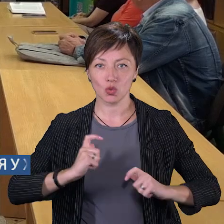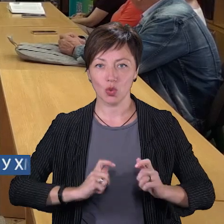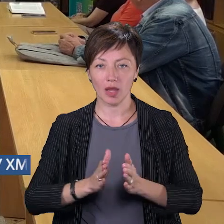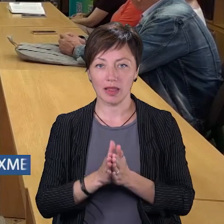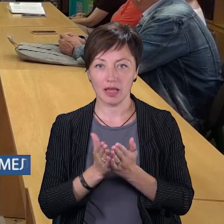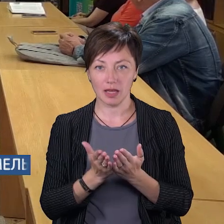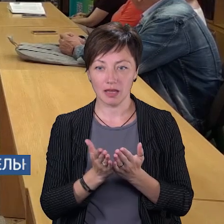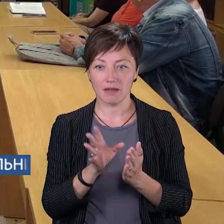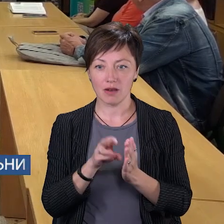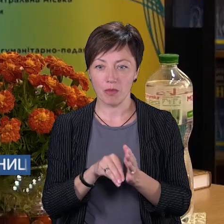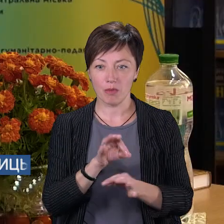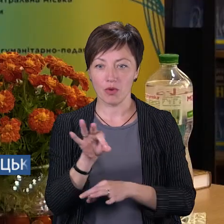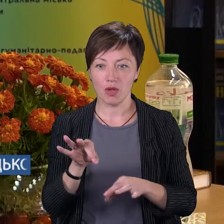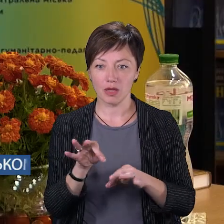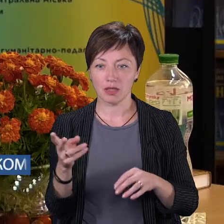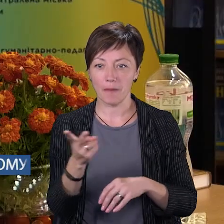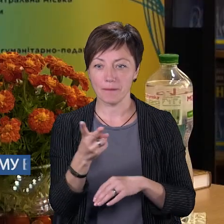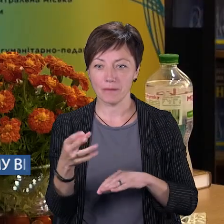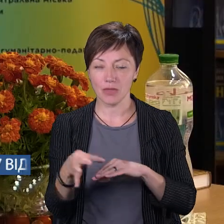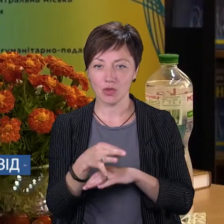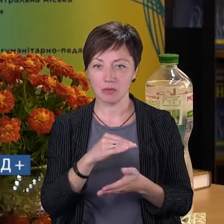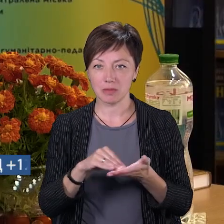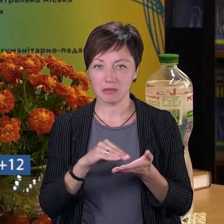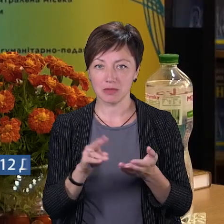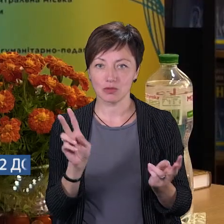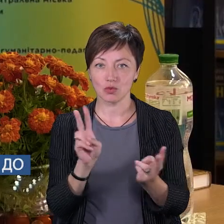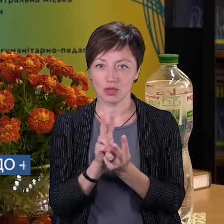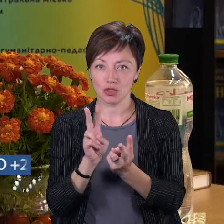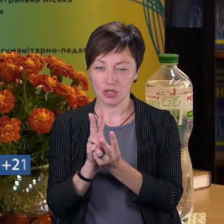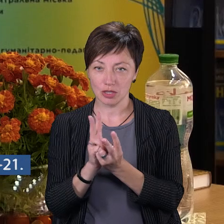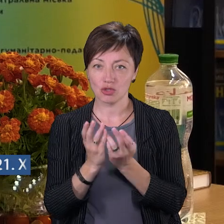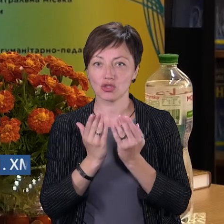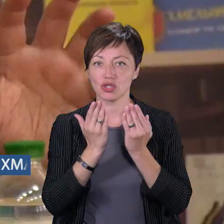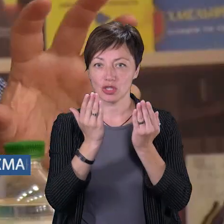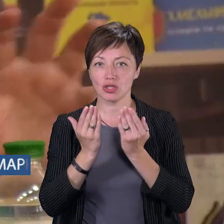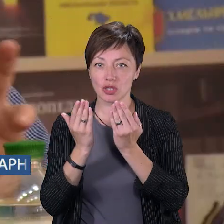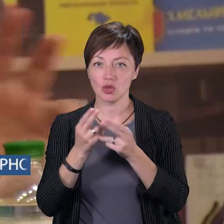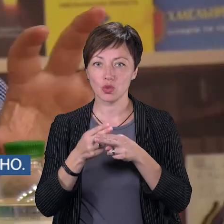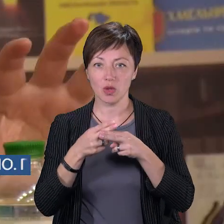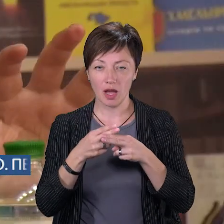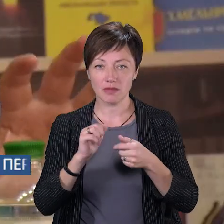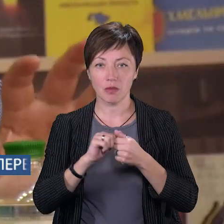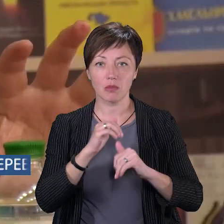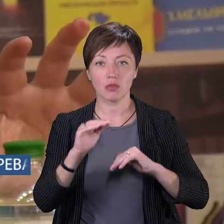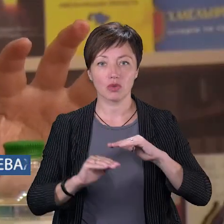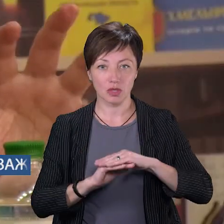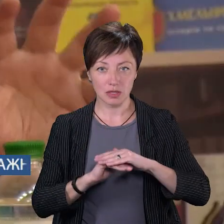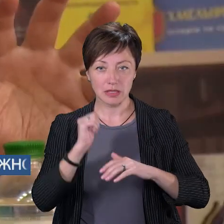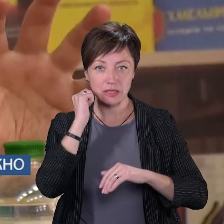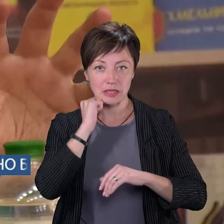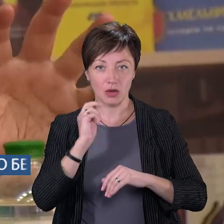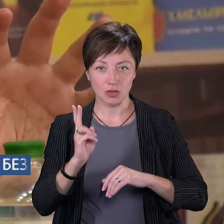книги. У рамках проєкту «Подружжя письменників» зустрічається також із читачами в Донаївцях, Кам'янець-Подільському,